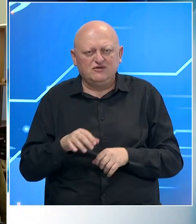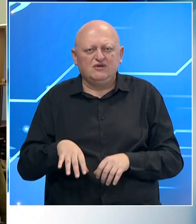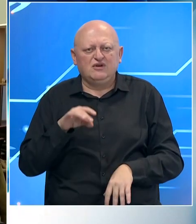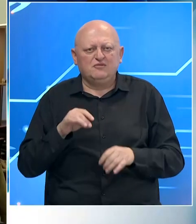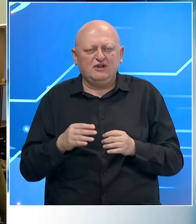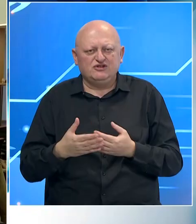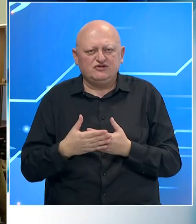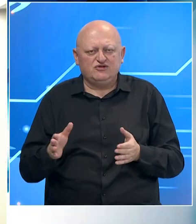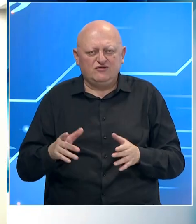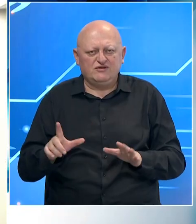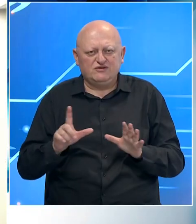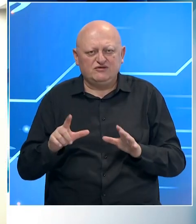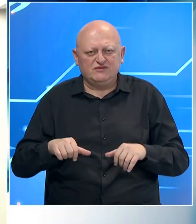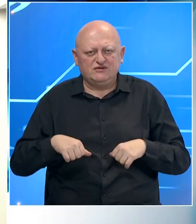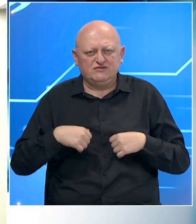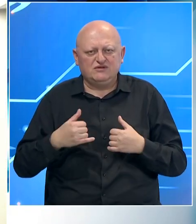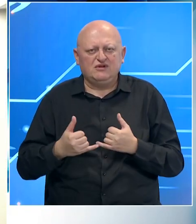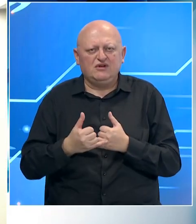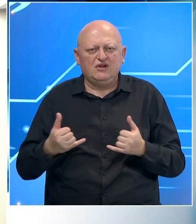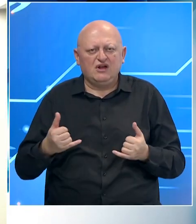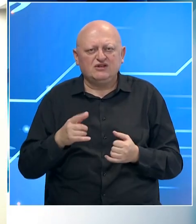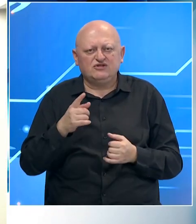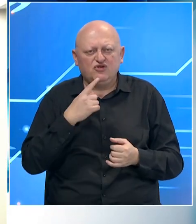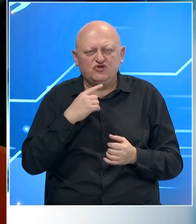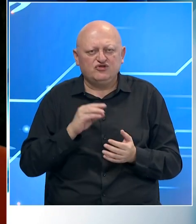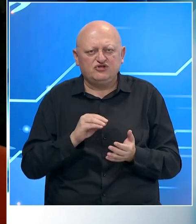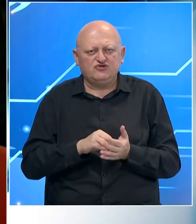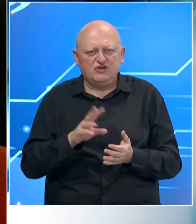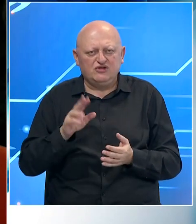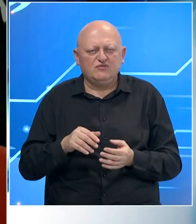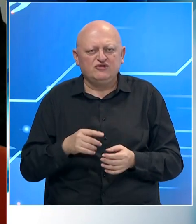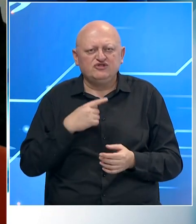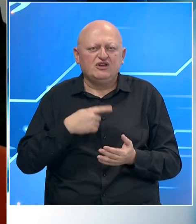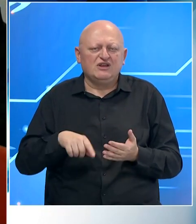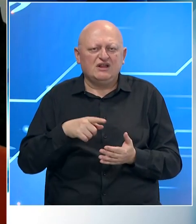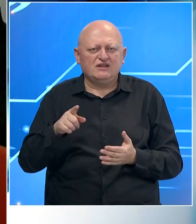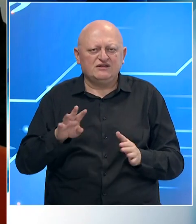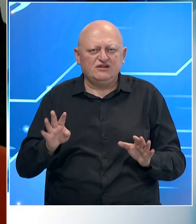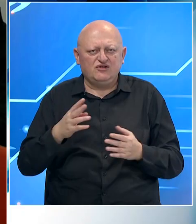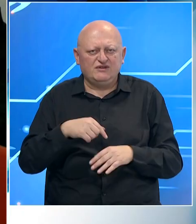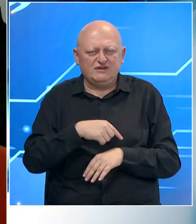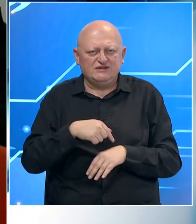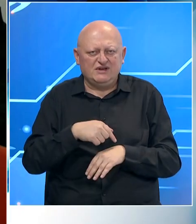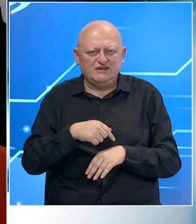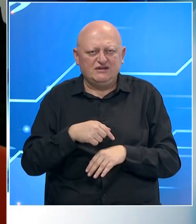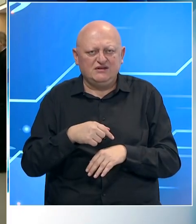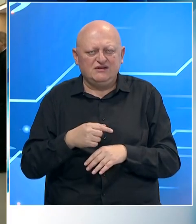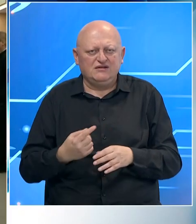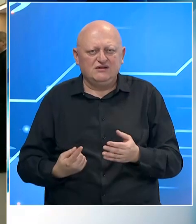BiH. Birališta su otvorene od 7 sati, a građani koji to još nisu radili moći će glasati do 19.